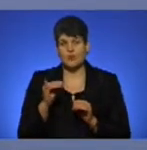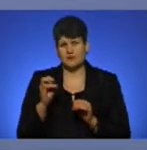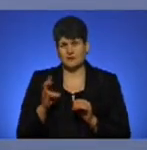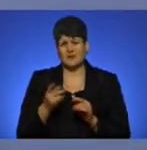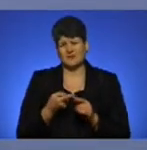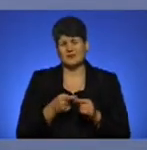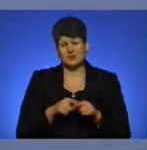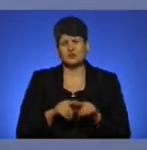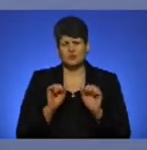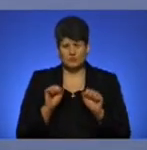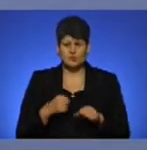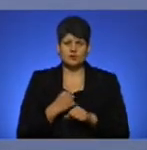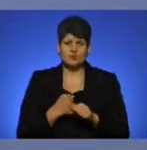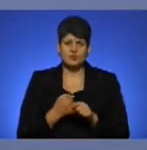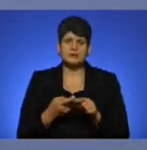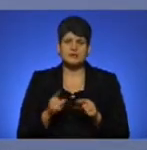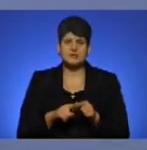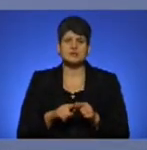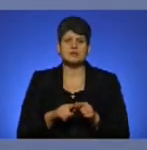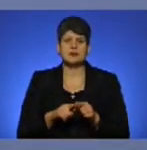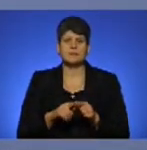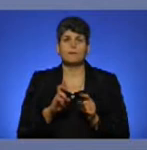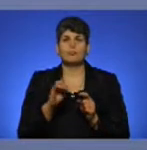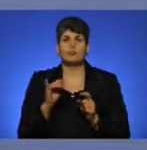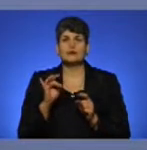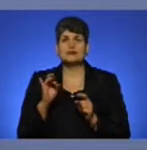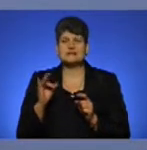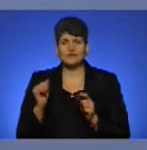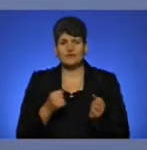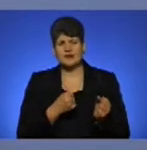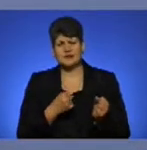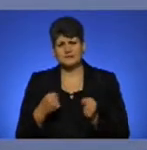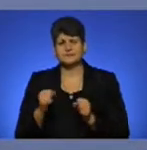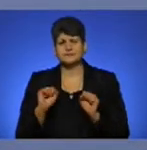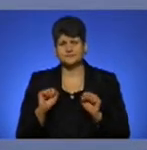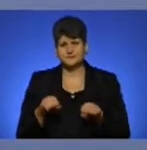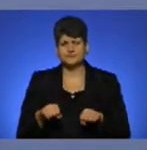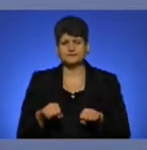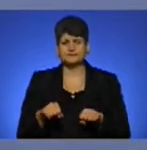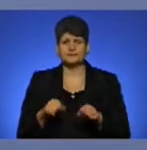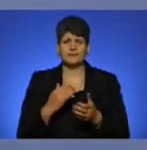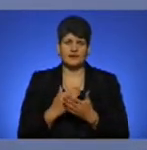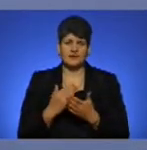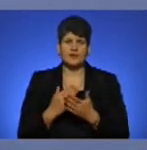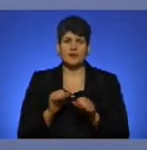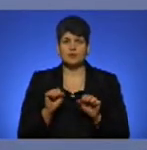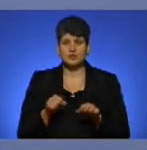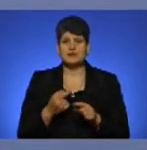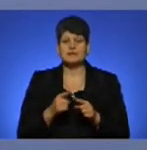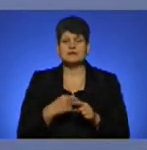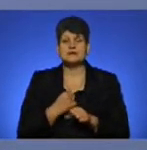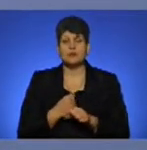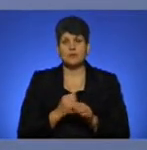технологічно це робити шляхом буксирування спеціальними буксирувальниками. Є можливість це робити.